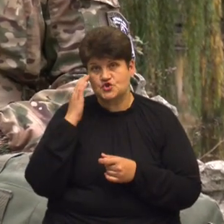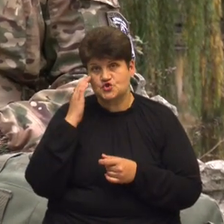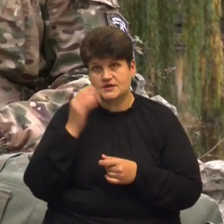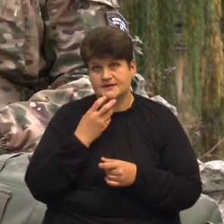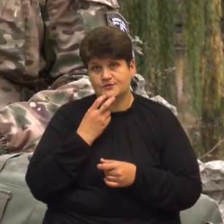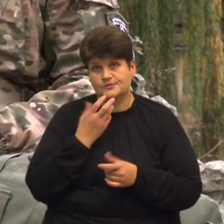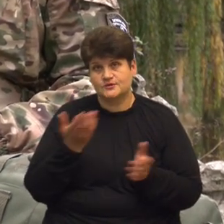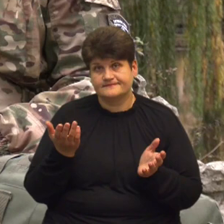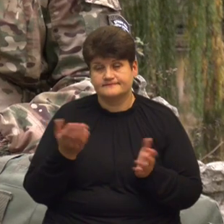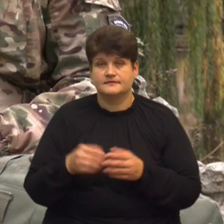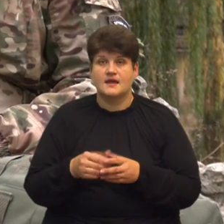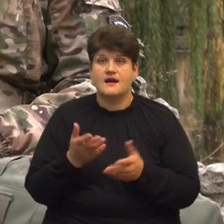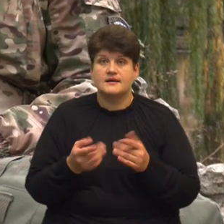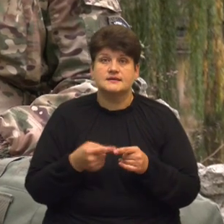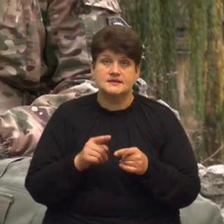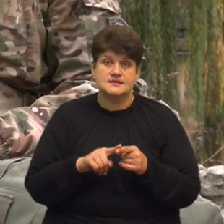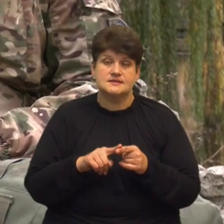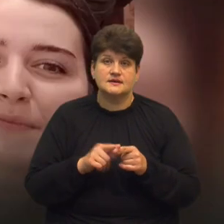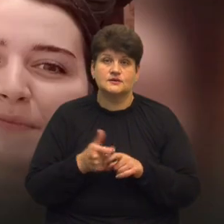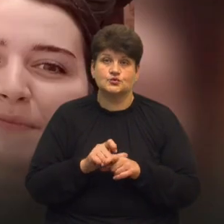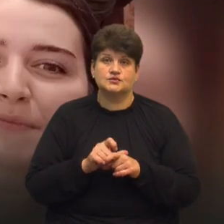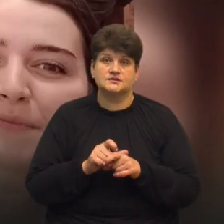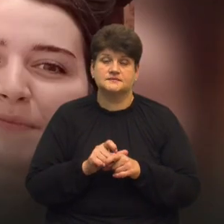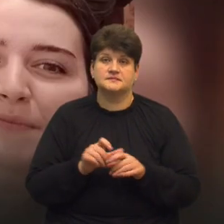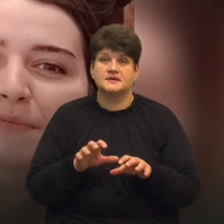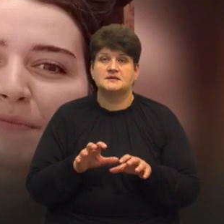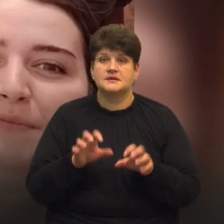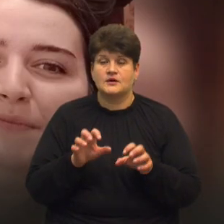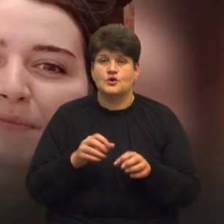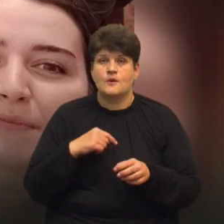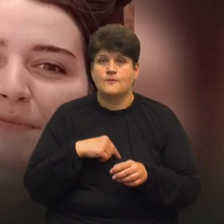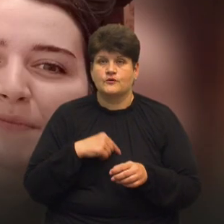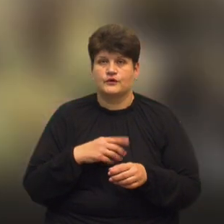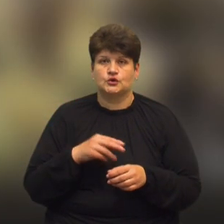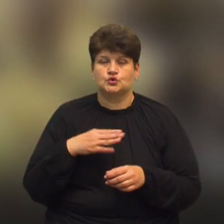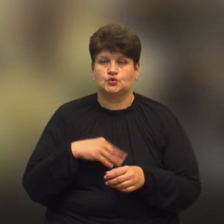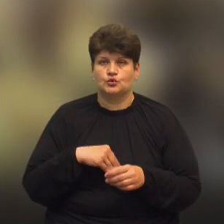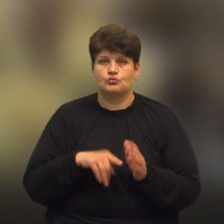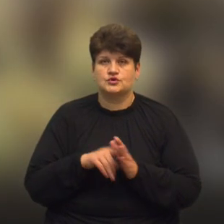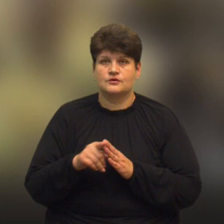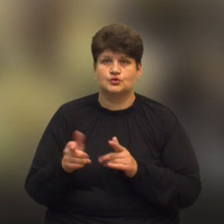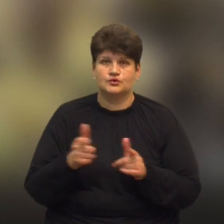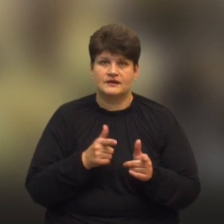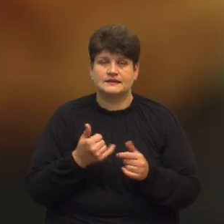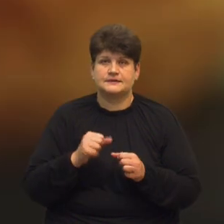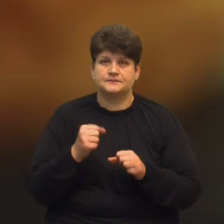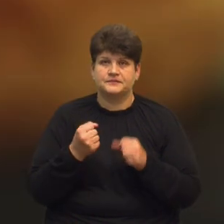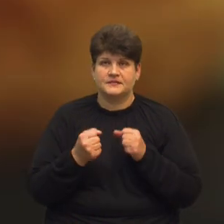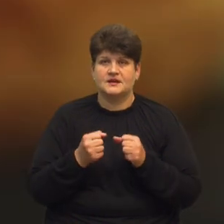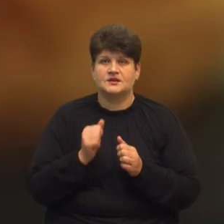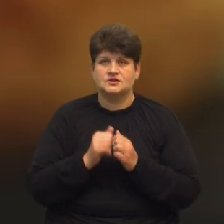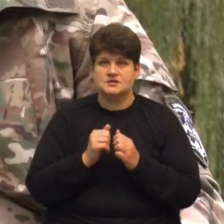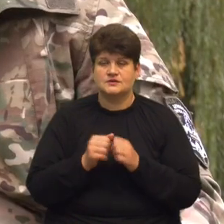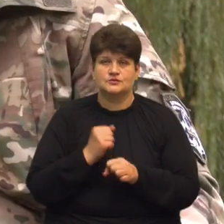Але це дуже тримало бойовий дух Чоловік каже, напередовій почав готувати для побратимів Найчастіше готує домашні